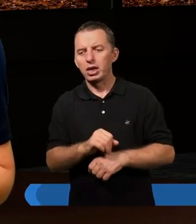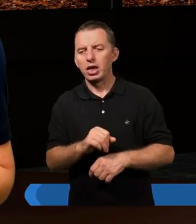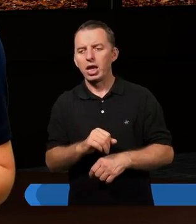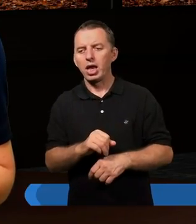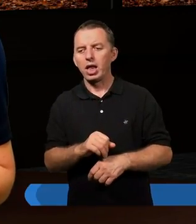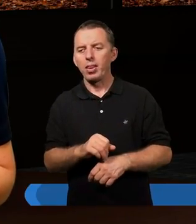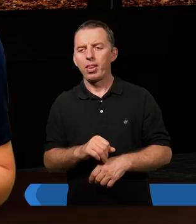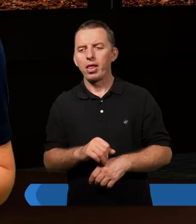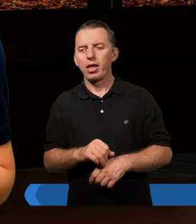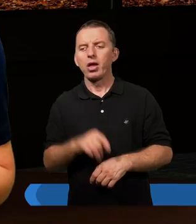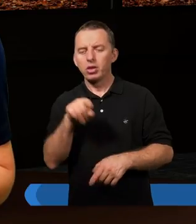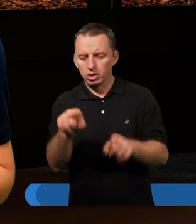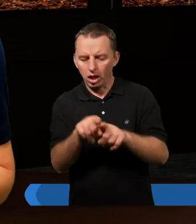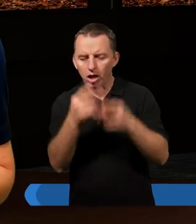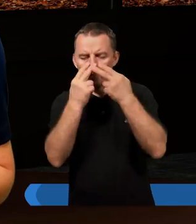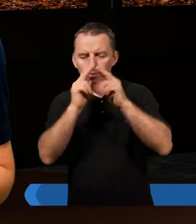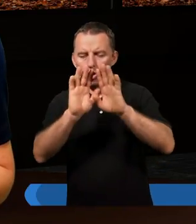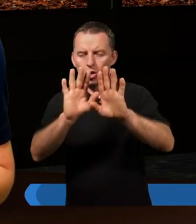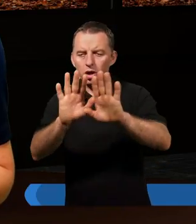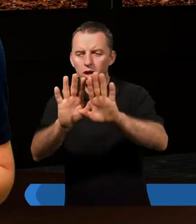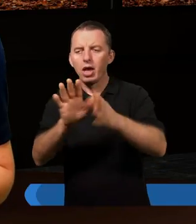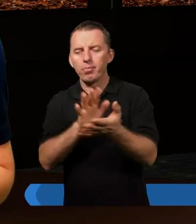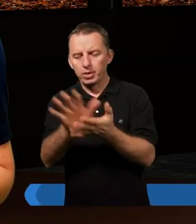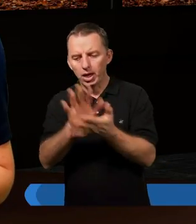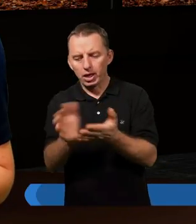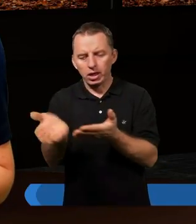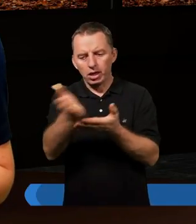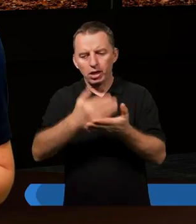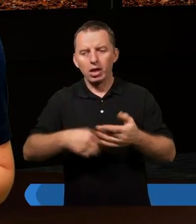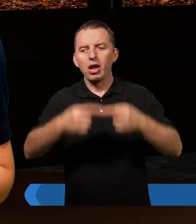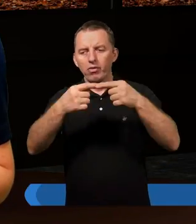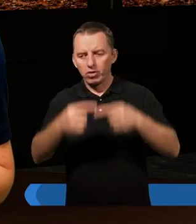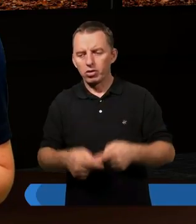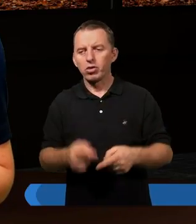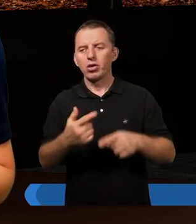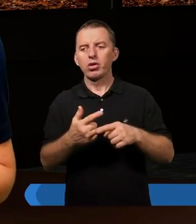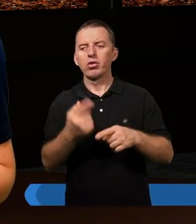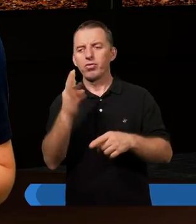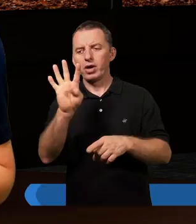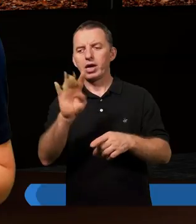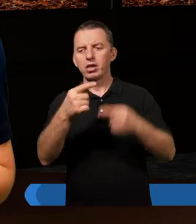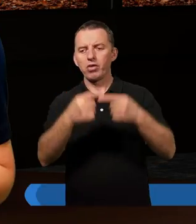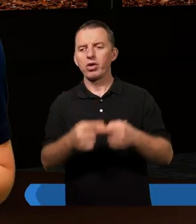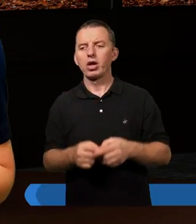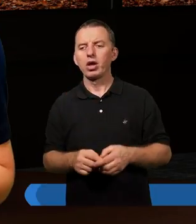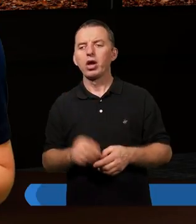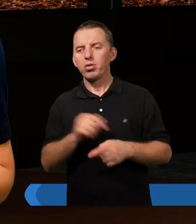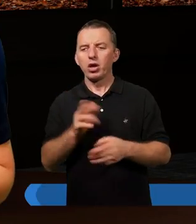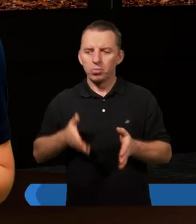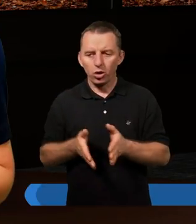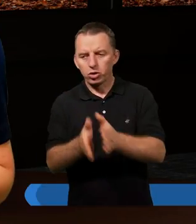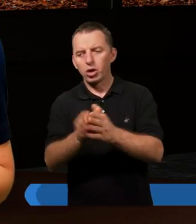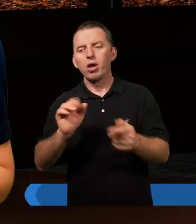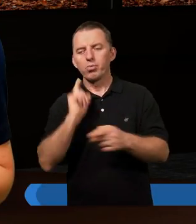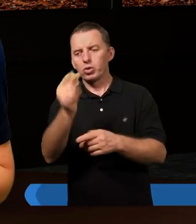który też pokazuje, bo w 15 rozdziale, 24 werset. Mam nadzieję, że po drodze, kiedy